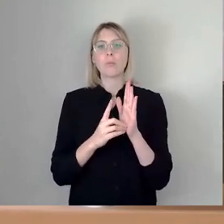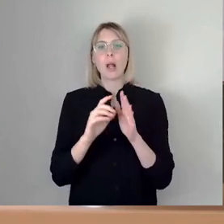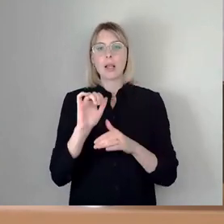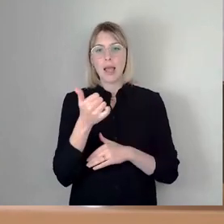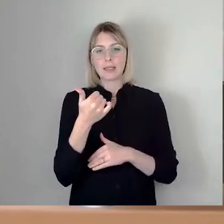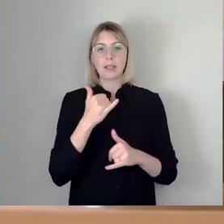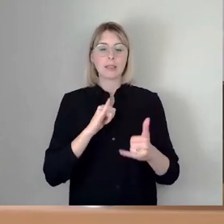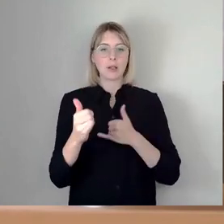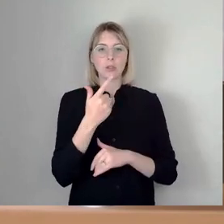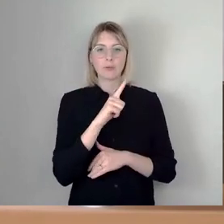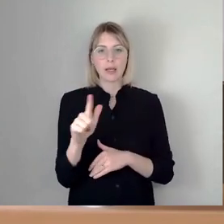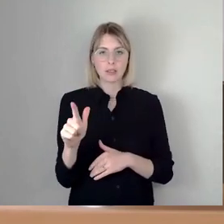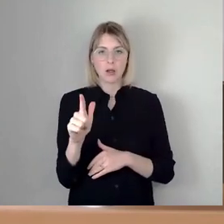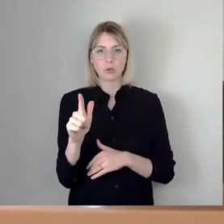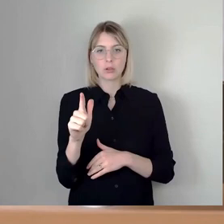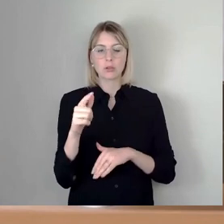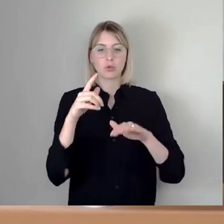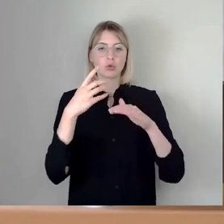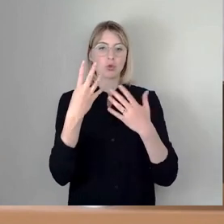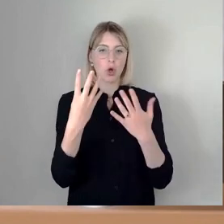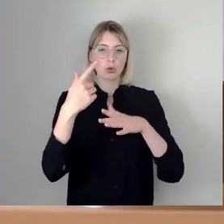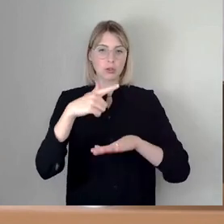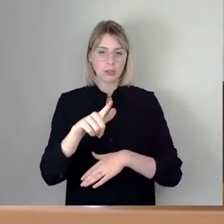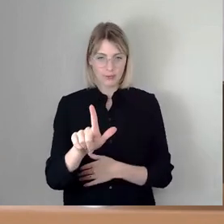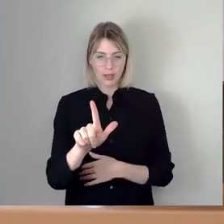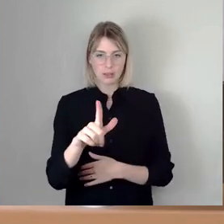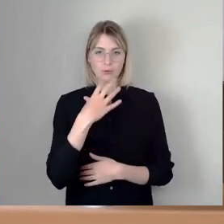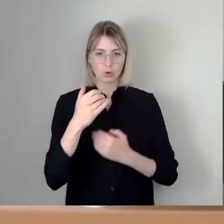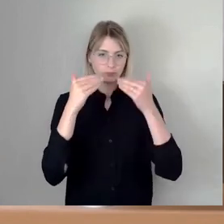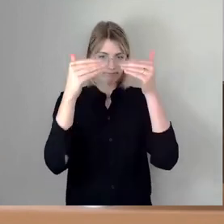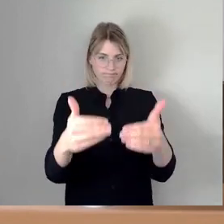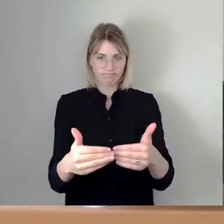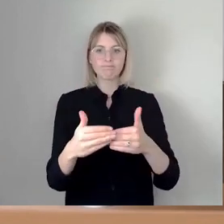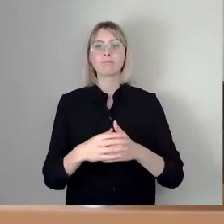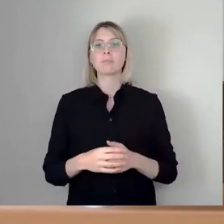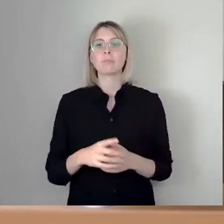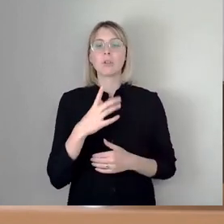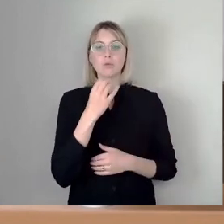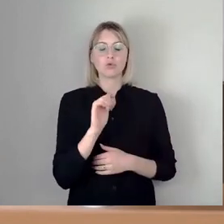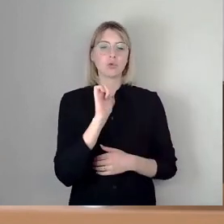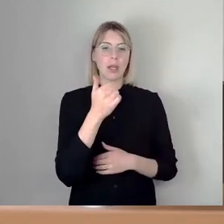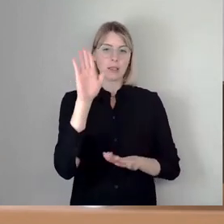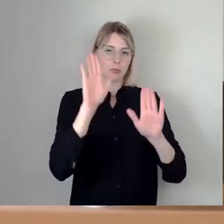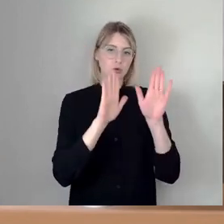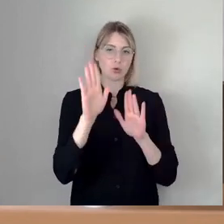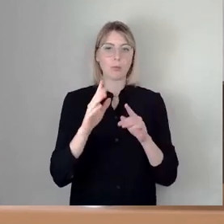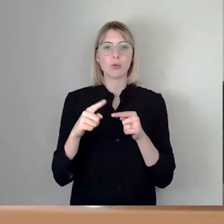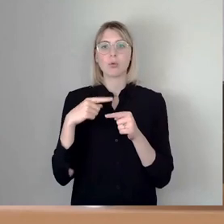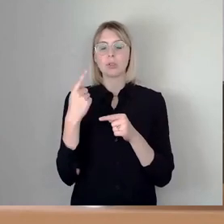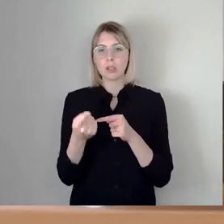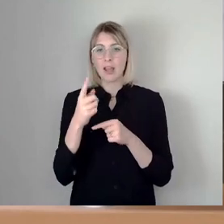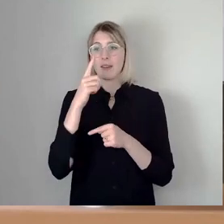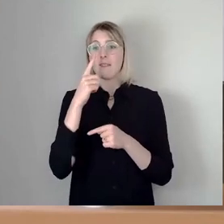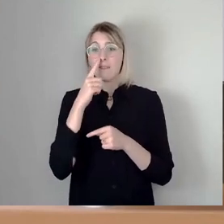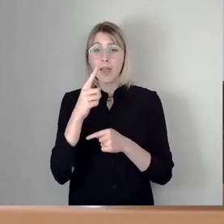.2029 zu gehen Das würde ich als erstes abstimmen und so wurde dann falls es eine Mehrheit